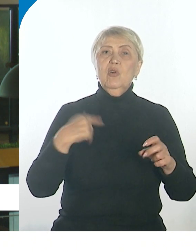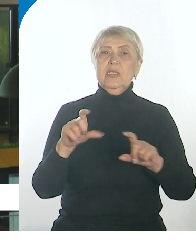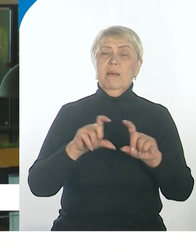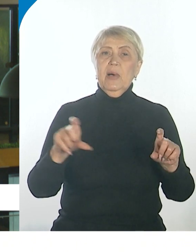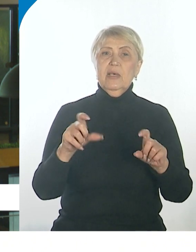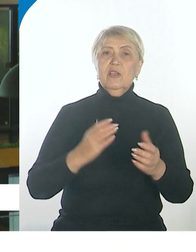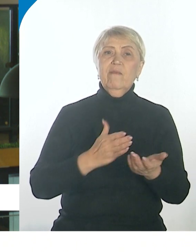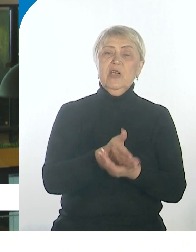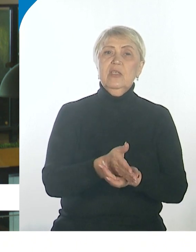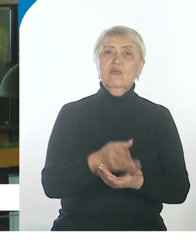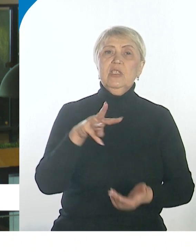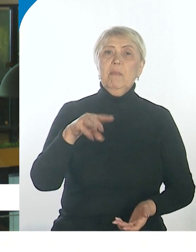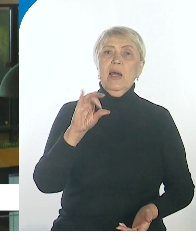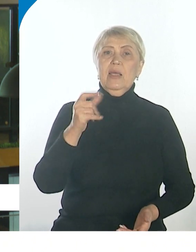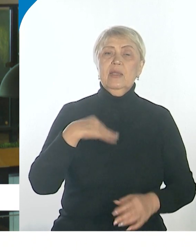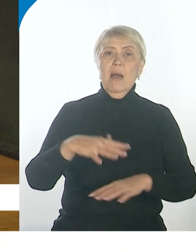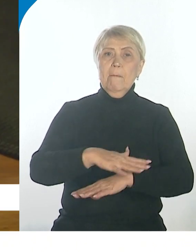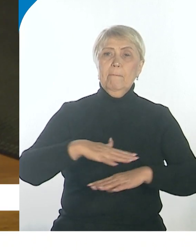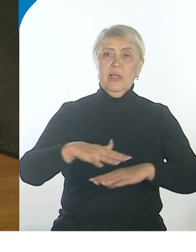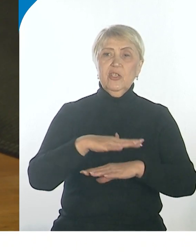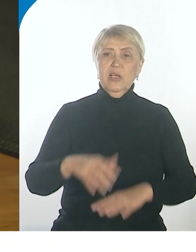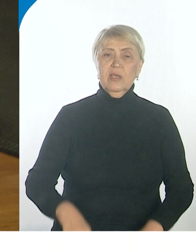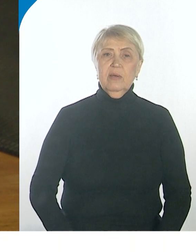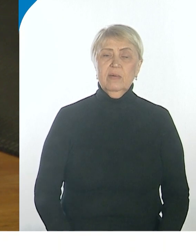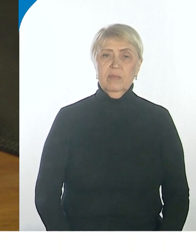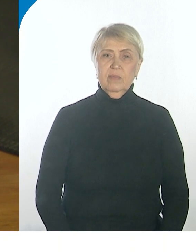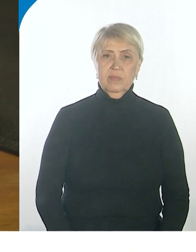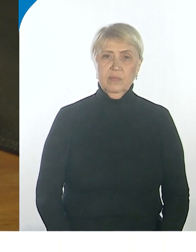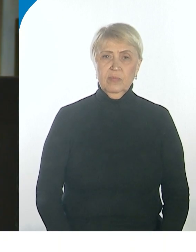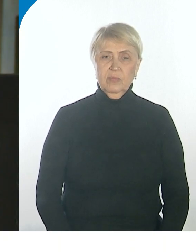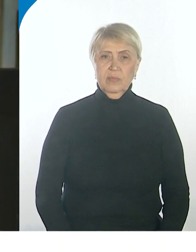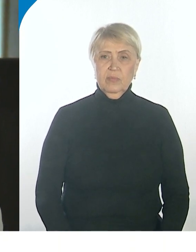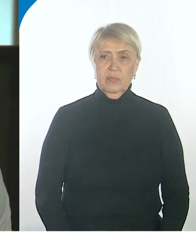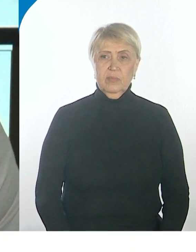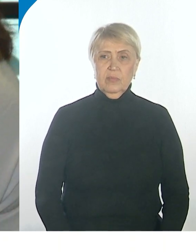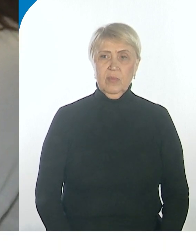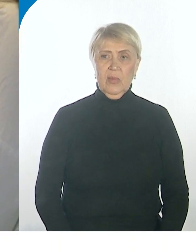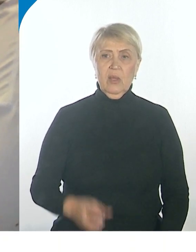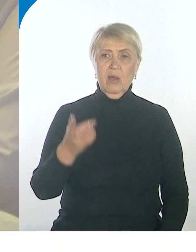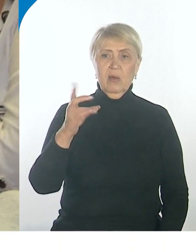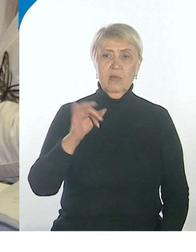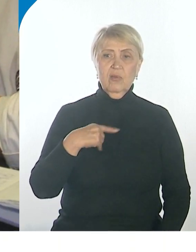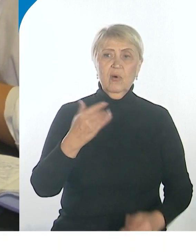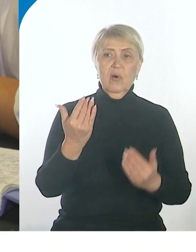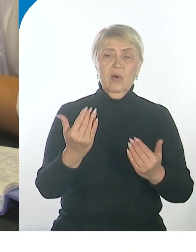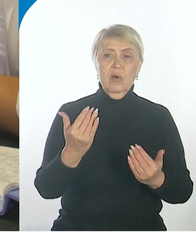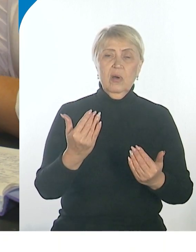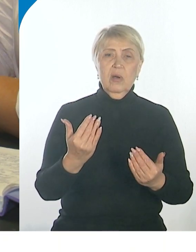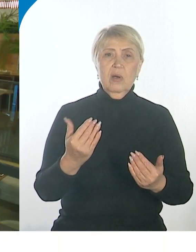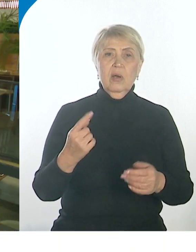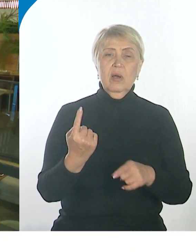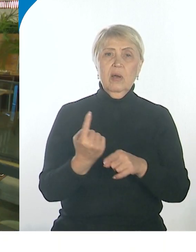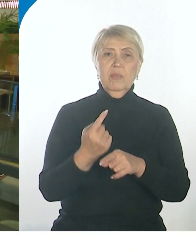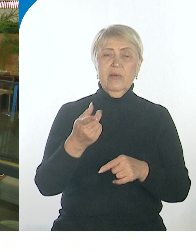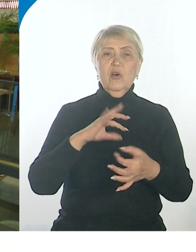маркет-площадки. То есть какие-то маркетплейсы, типа Wildberries, Азум, Яндекс.Маркет и так далее. Но у всех у них, во-первых, разные